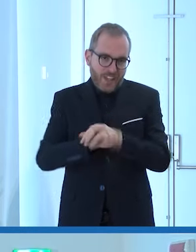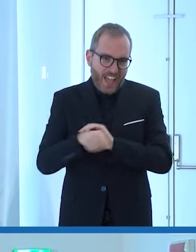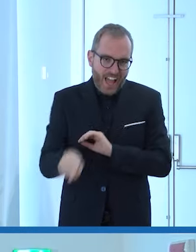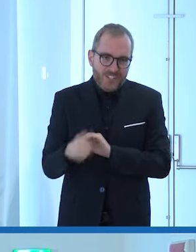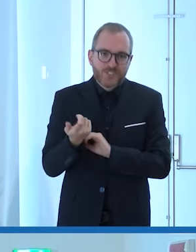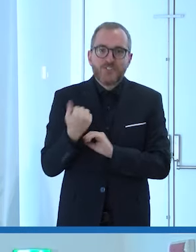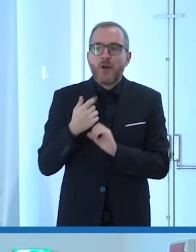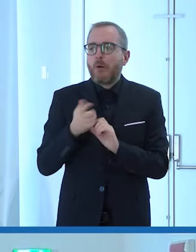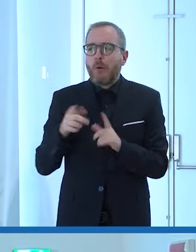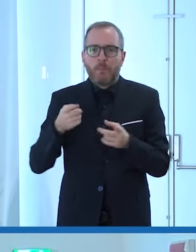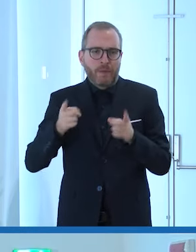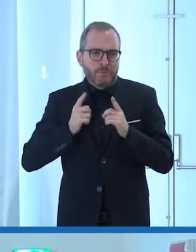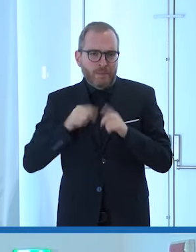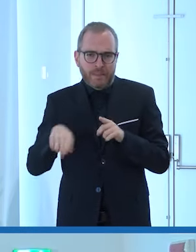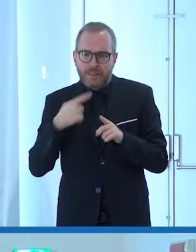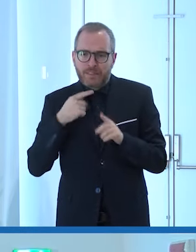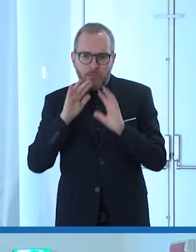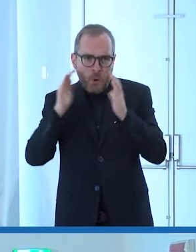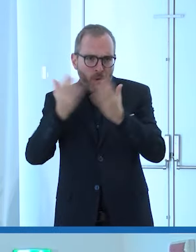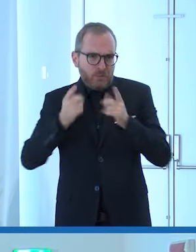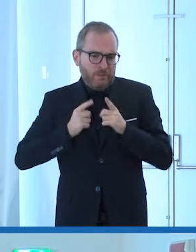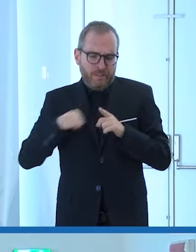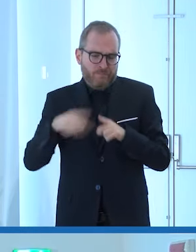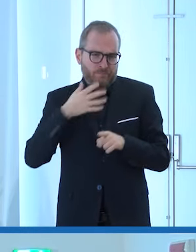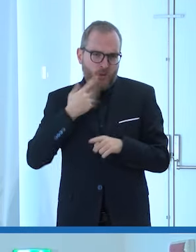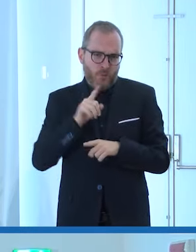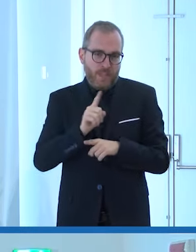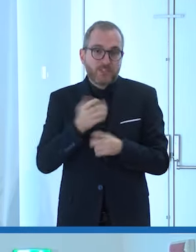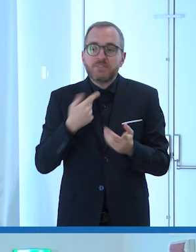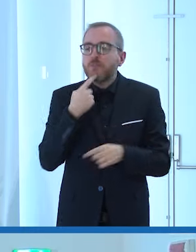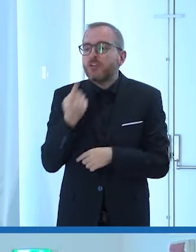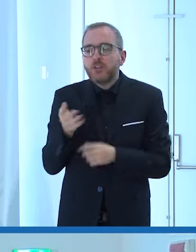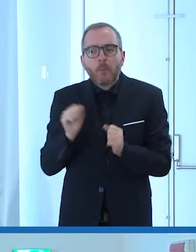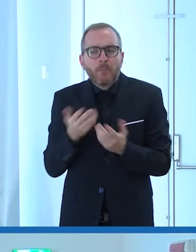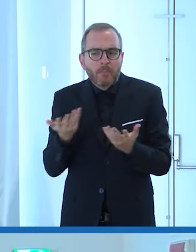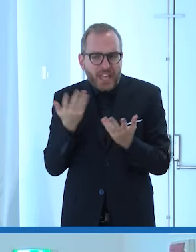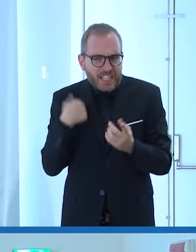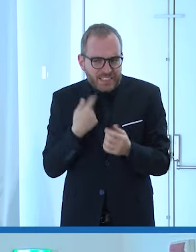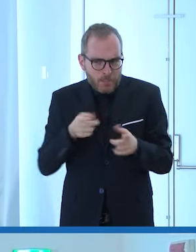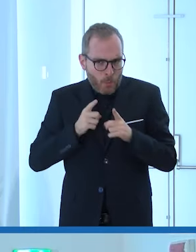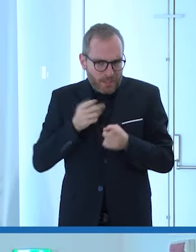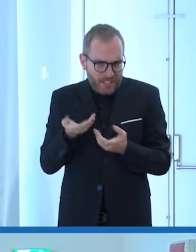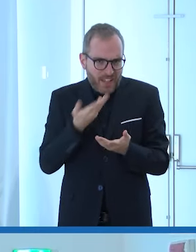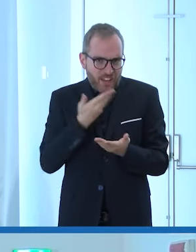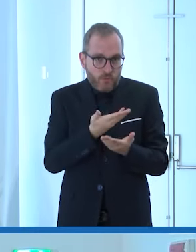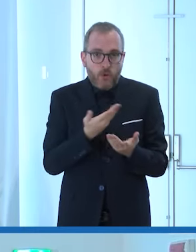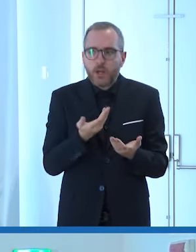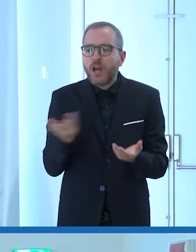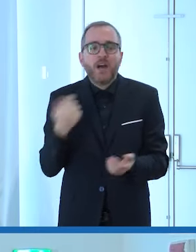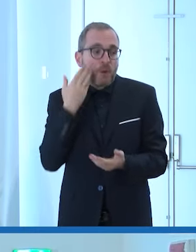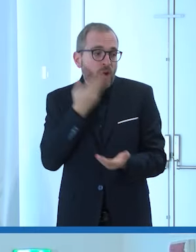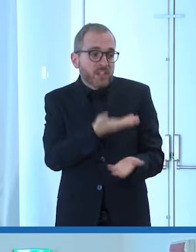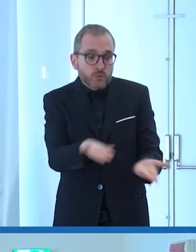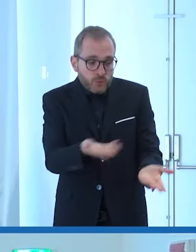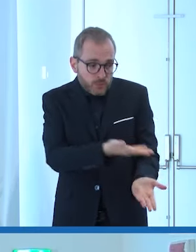lontanissimo dal mondo militare perché poi comunque quando ho provato a dirgli perché non fai militare lui giustamente mi risposto guarda che fine hai fatto ho detto hai